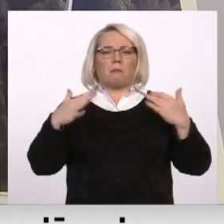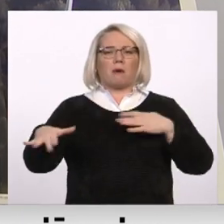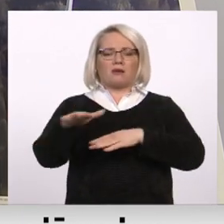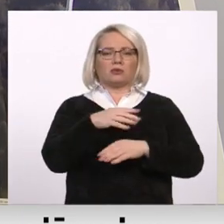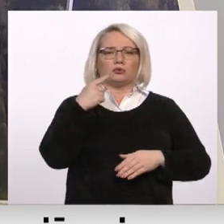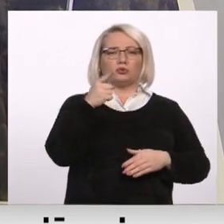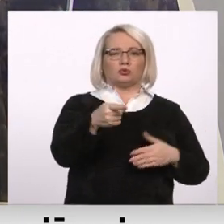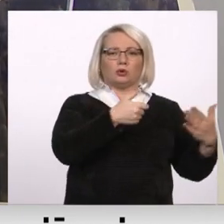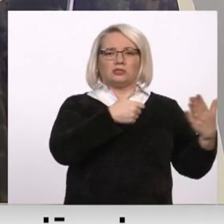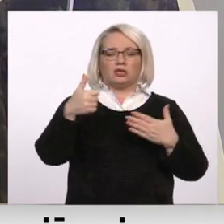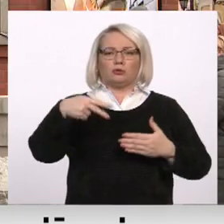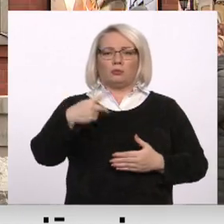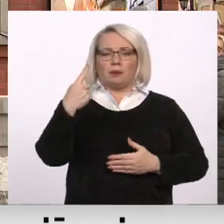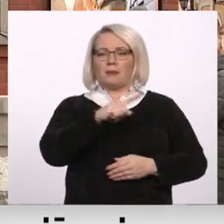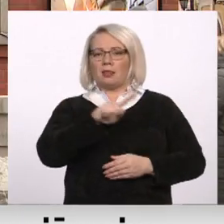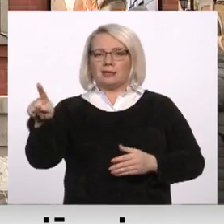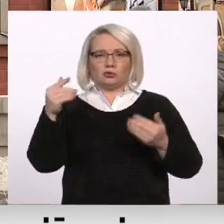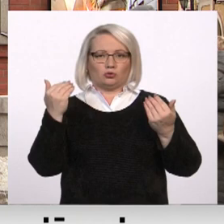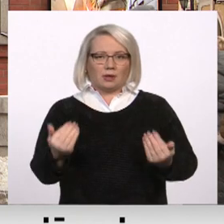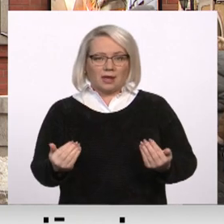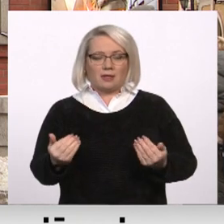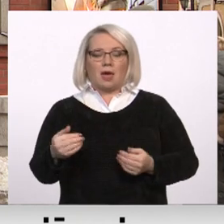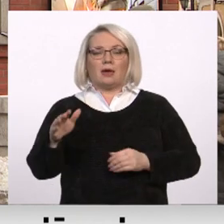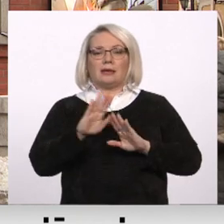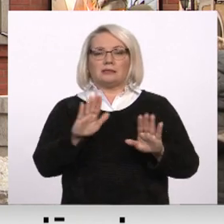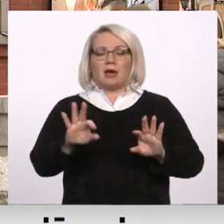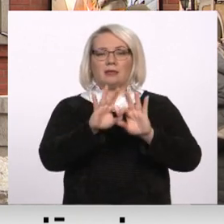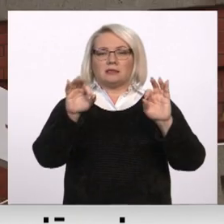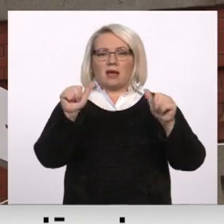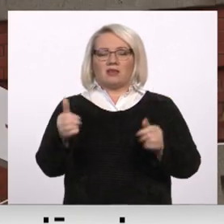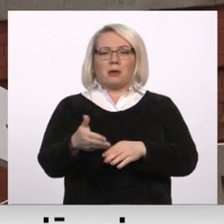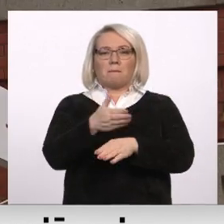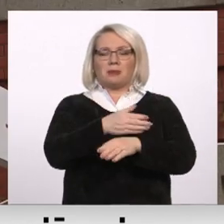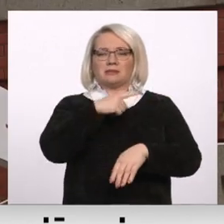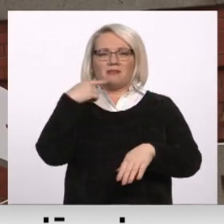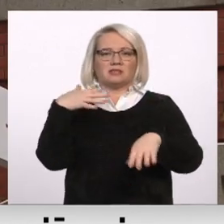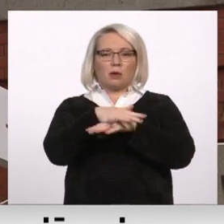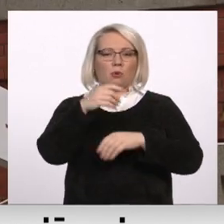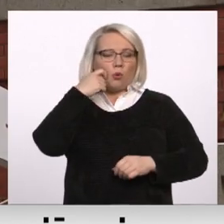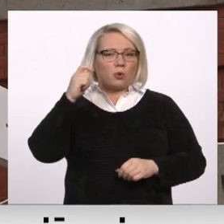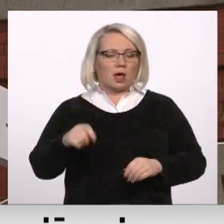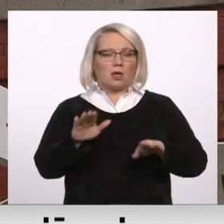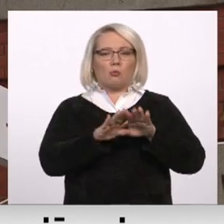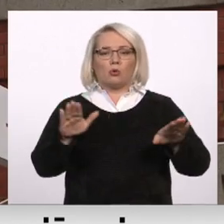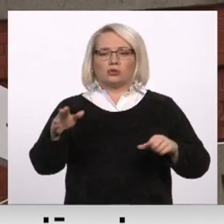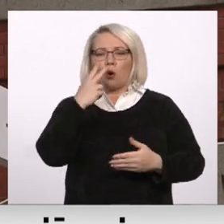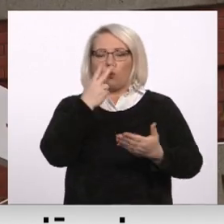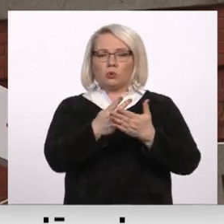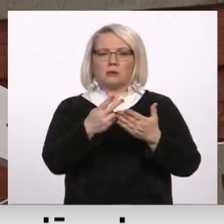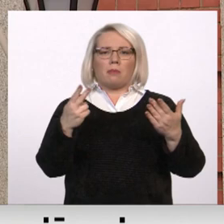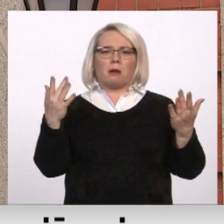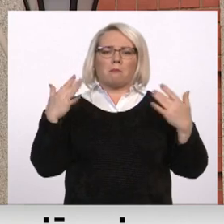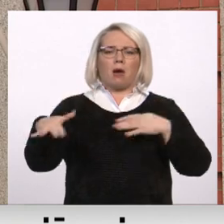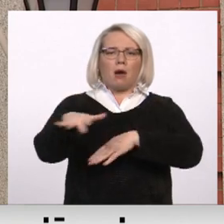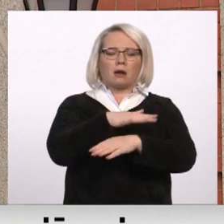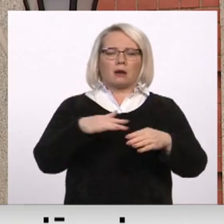1621. gada līdz šodienai. Izstādi sākta veidot jau pirms Krievijas iebrukumu Ukrainā. Muzejā uzskata, ka par parka nozīmu un